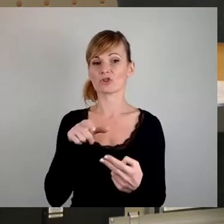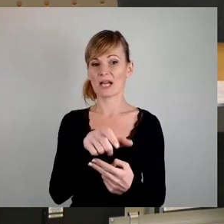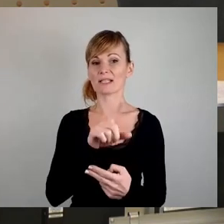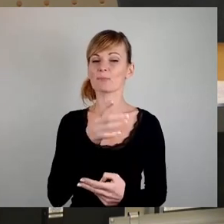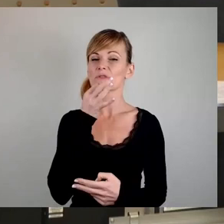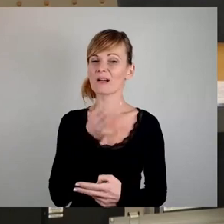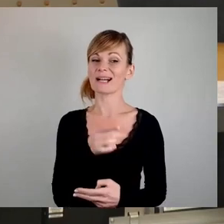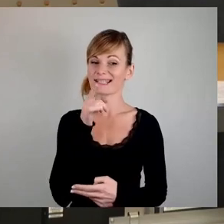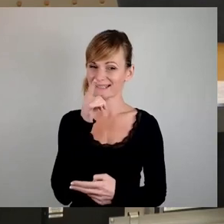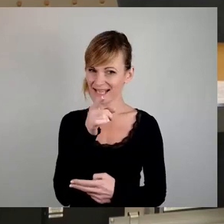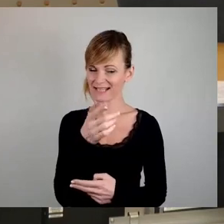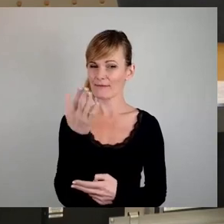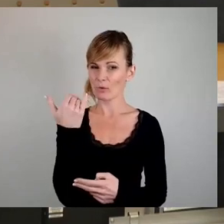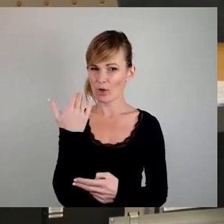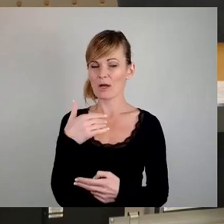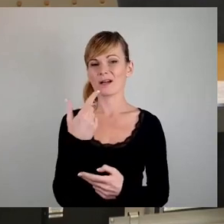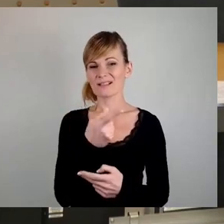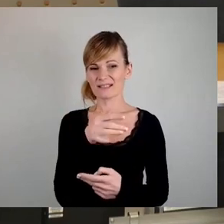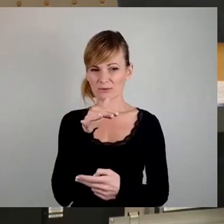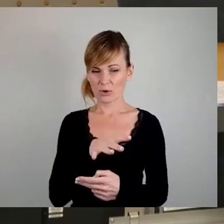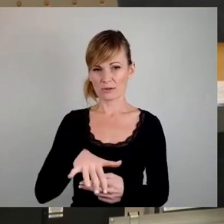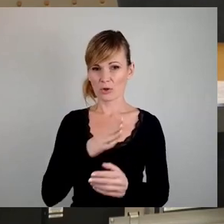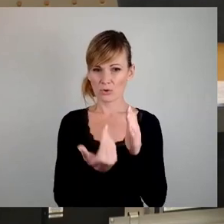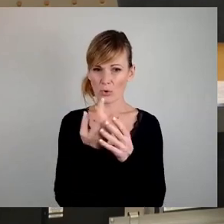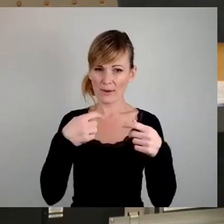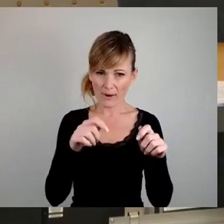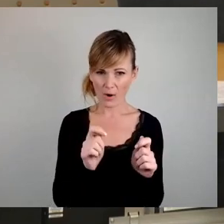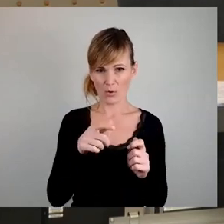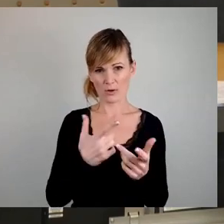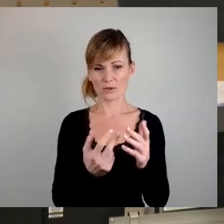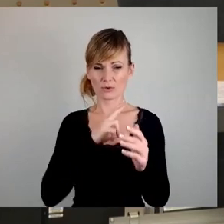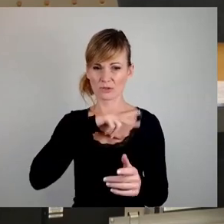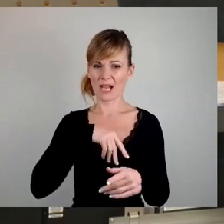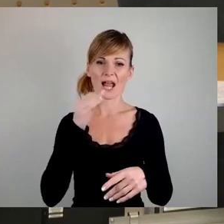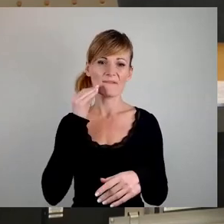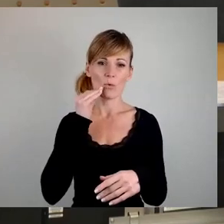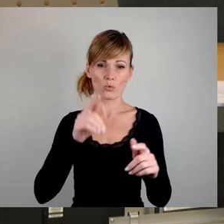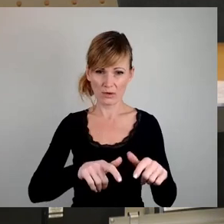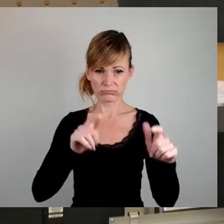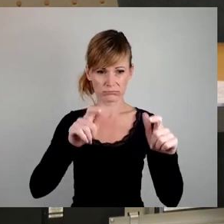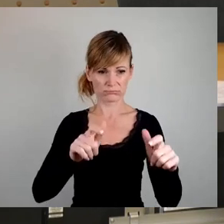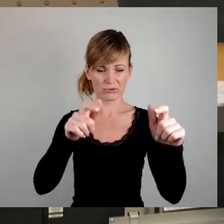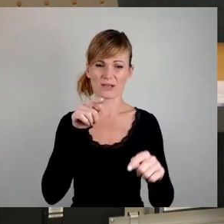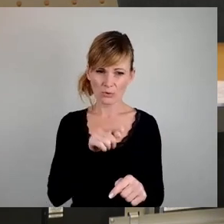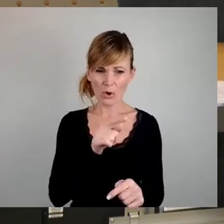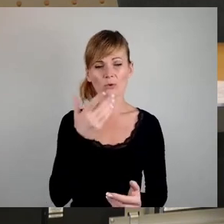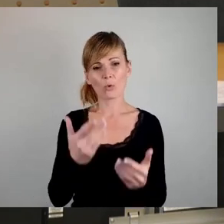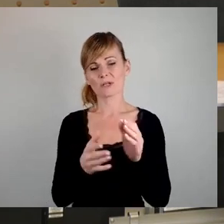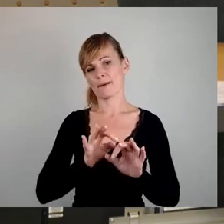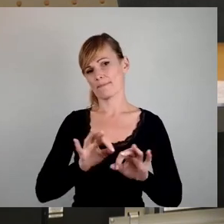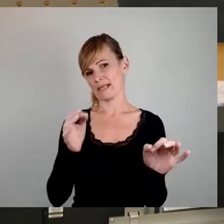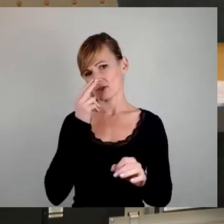das ehemalige Sternenstädtchen durch den Neubau von Sozialwohnungen wieder zu errichten oder ob man vielleicht doch lieber mal schaut, ob man diese Fläche